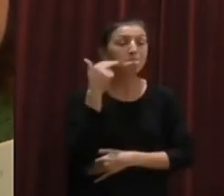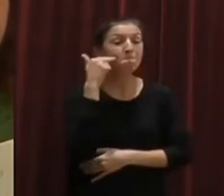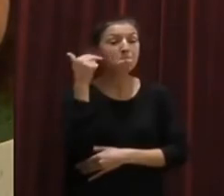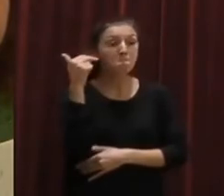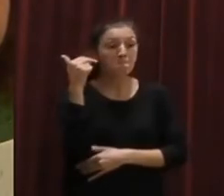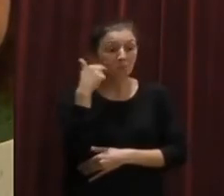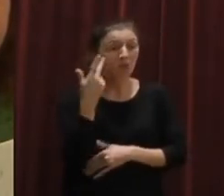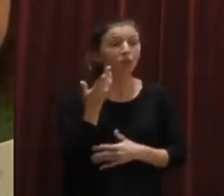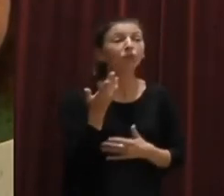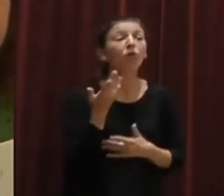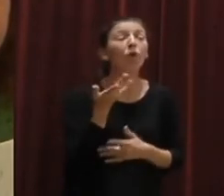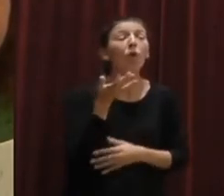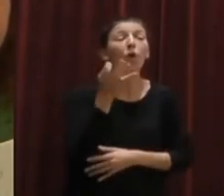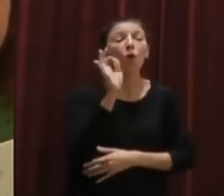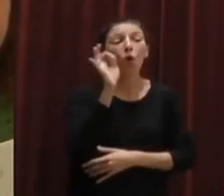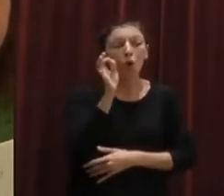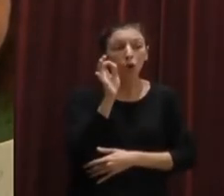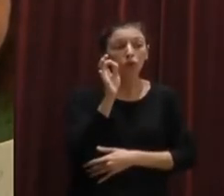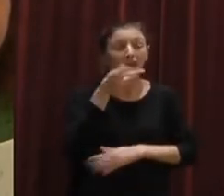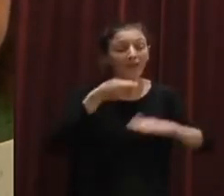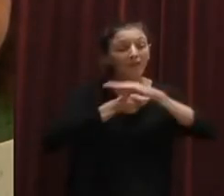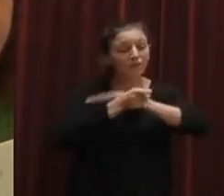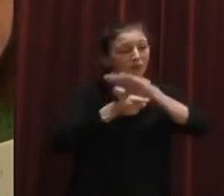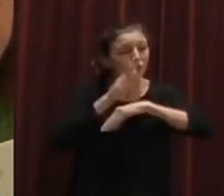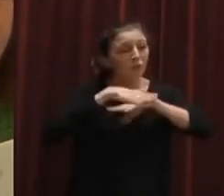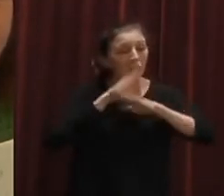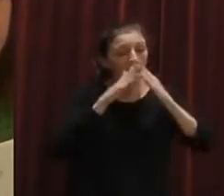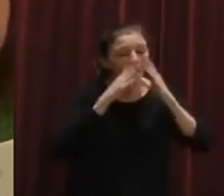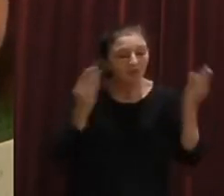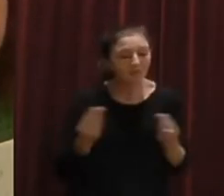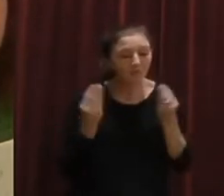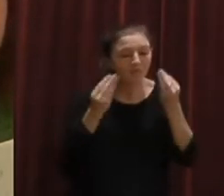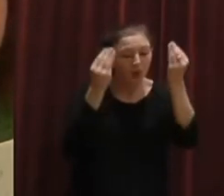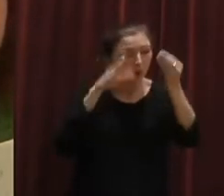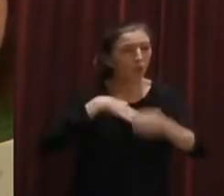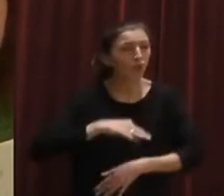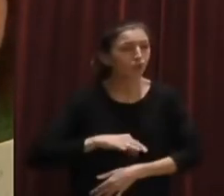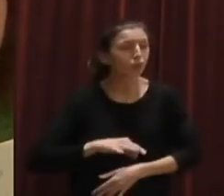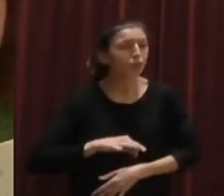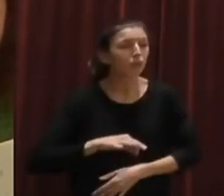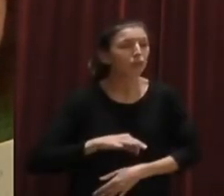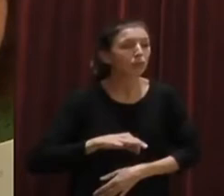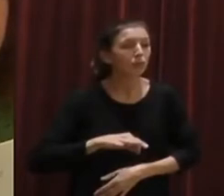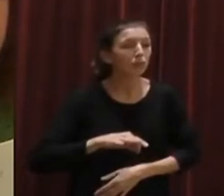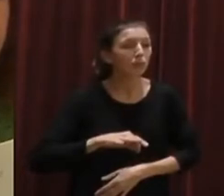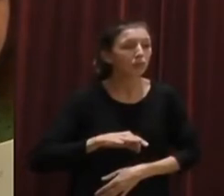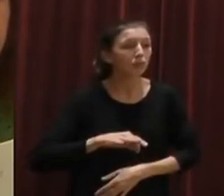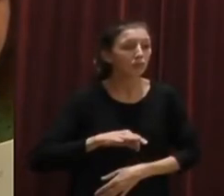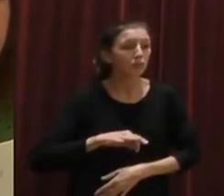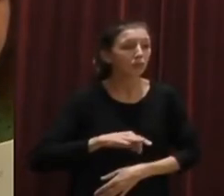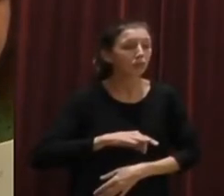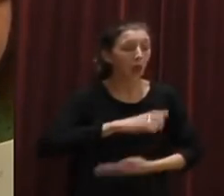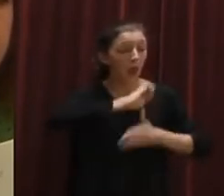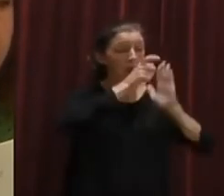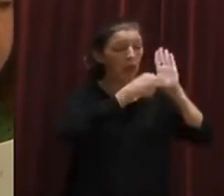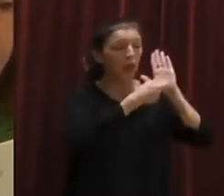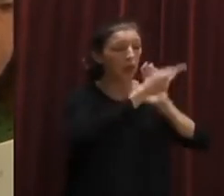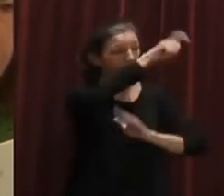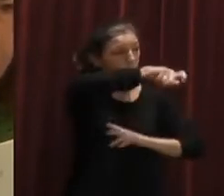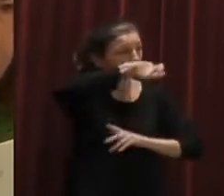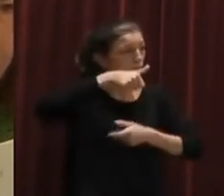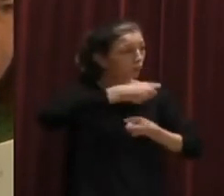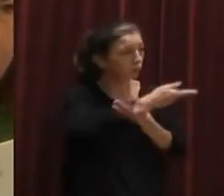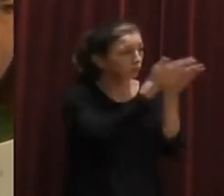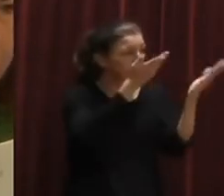deducció, que hi deducció d'inversions a la millora de l'habitatge, per tant, d'aquí de vora hi ha una part que és important i que està bé que els ciutadans se la coneguin,